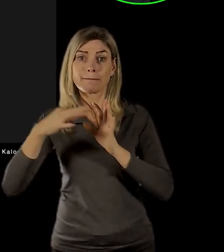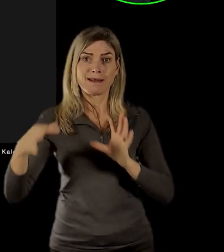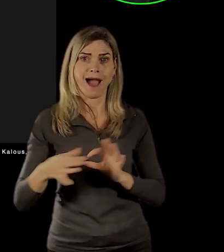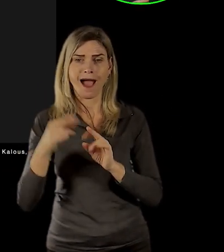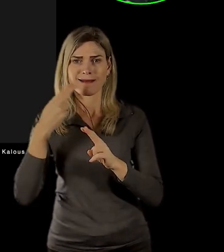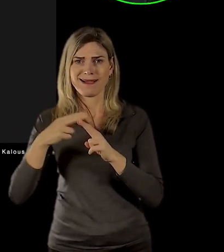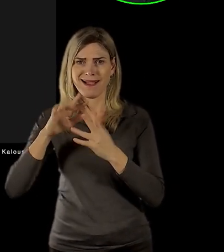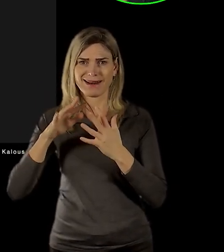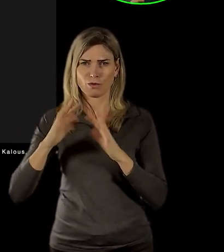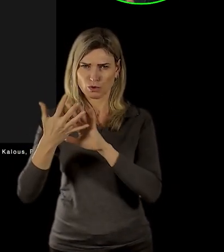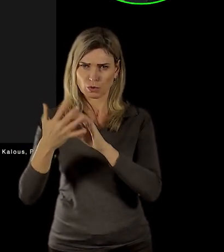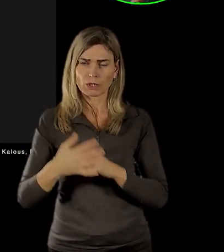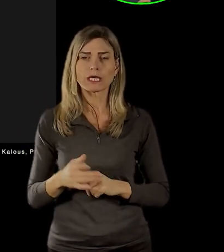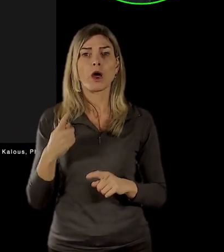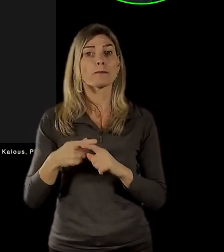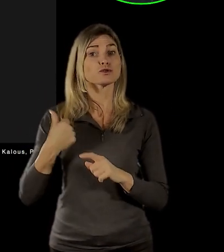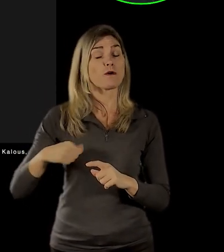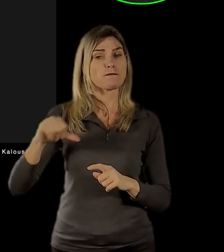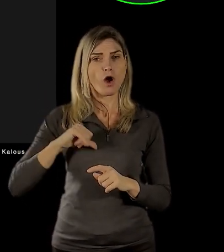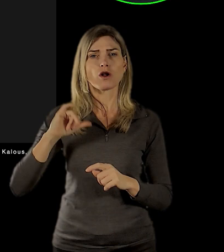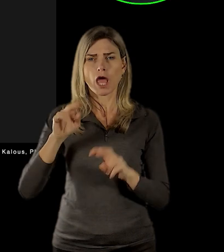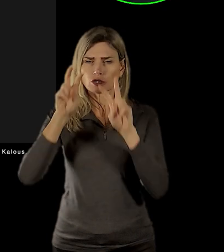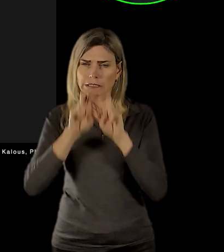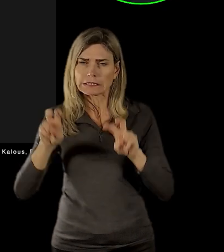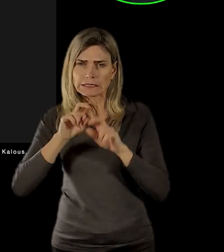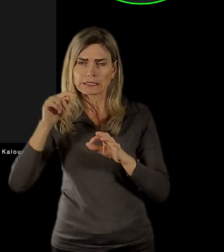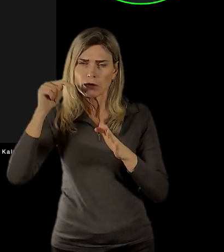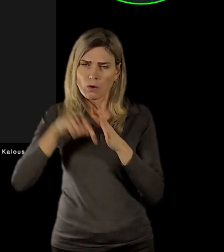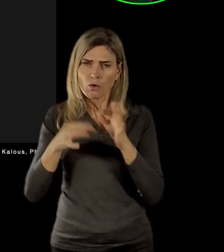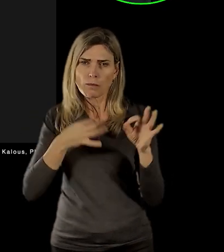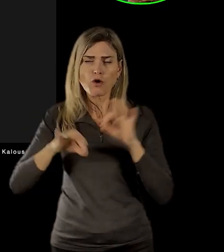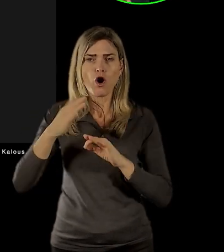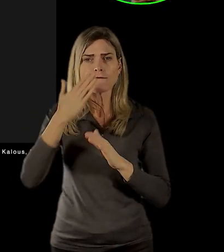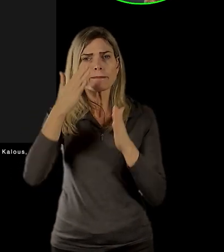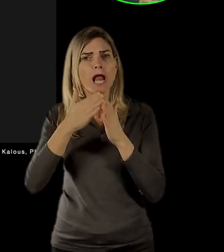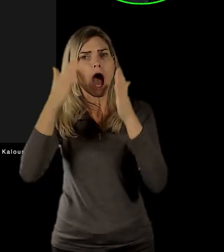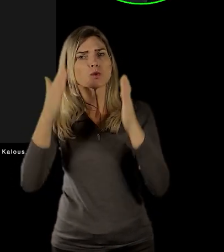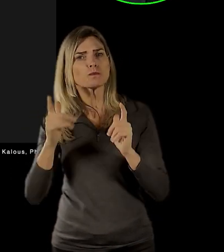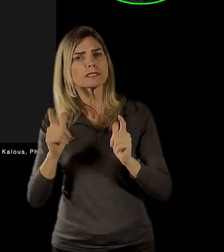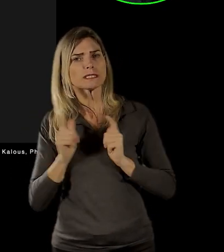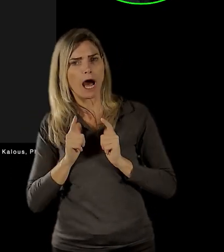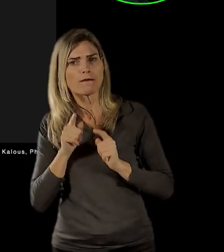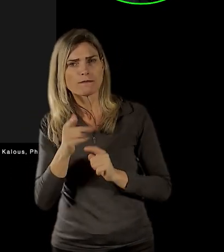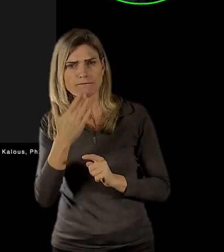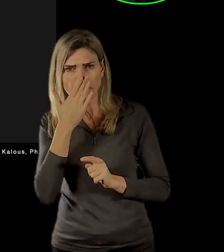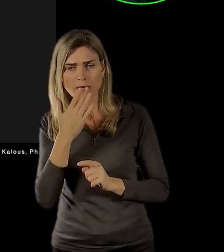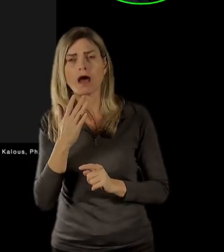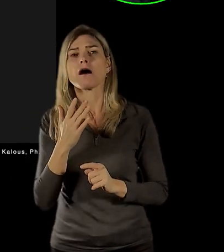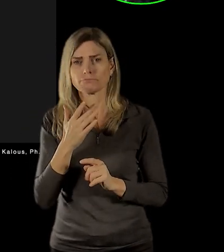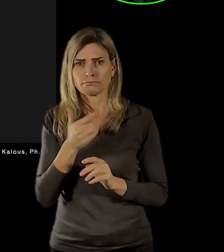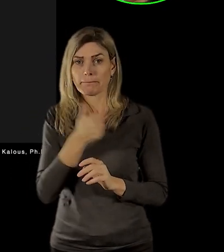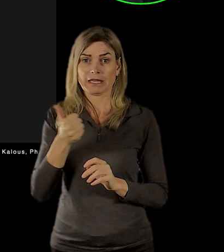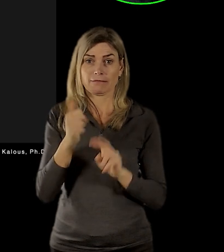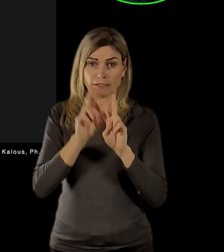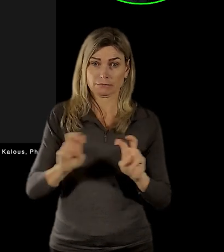studie, která zkoumala stav objektu a vlastně předcházela zpracování toho projektu,